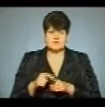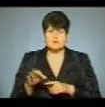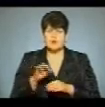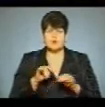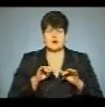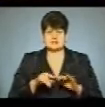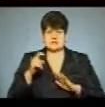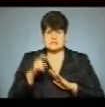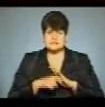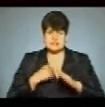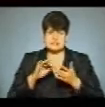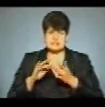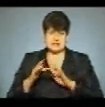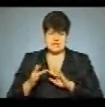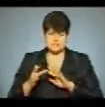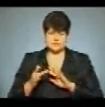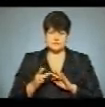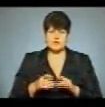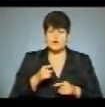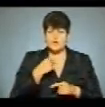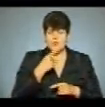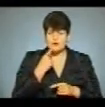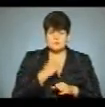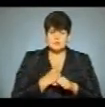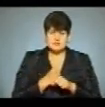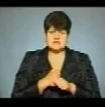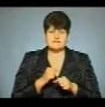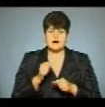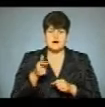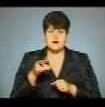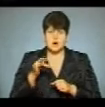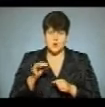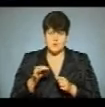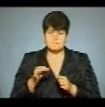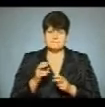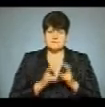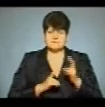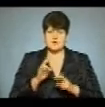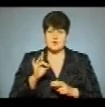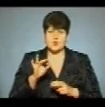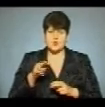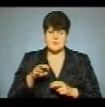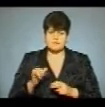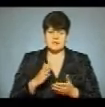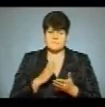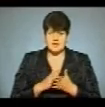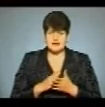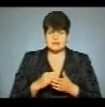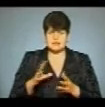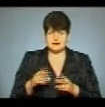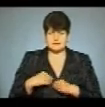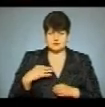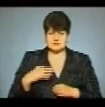про акцію дізналась з інтернету. Розповідає, працює в агропідприємстві у Романівці. Має із сином 5 паїв.